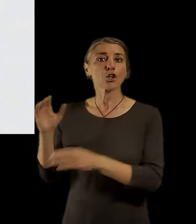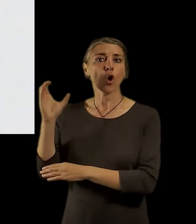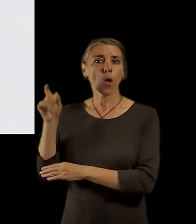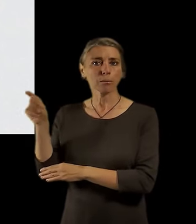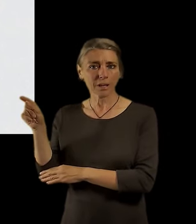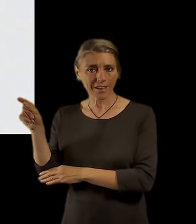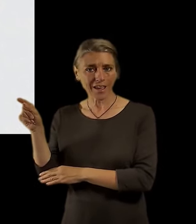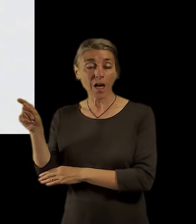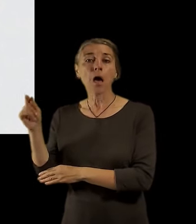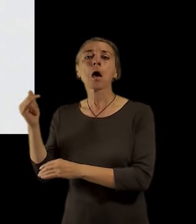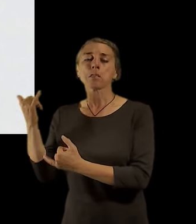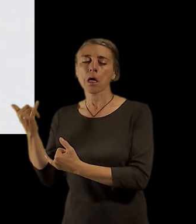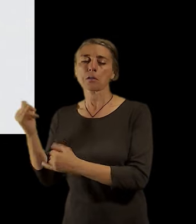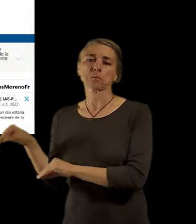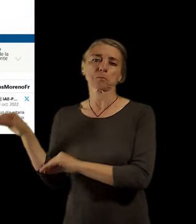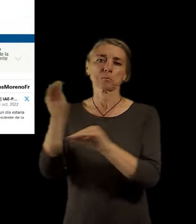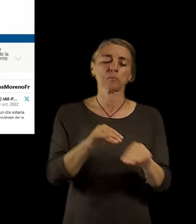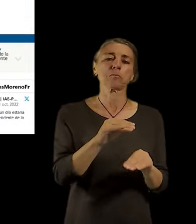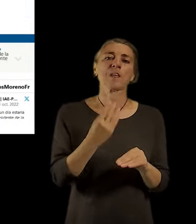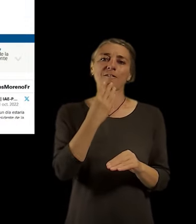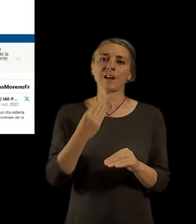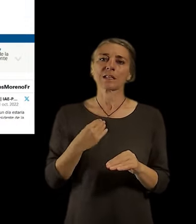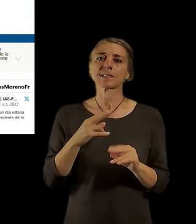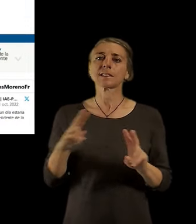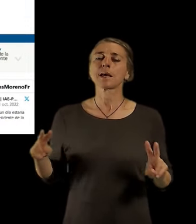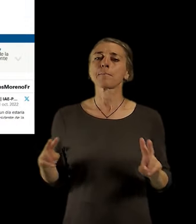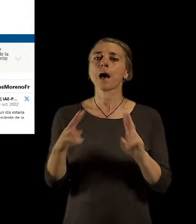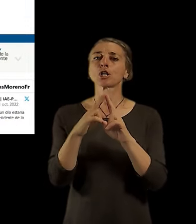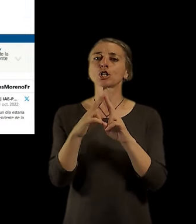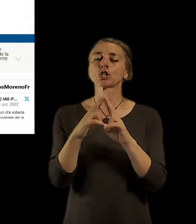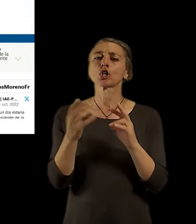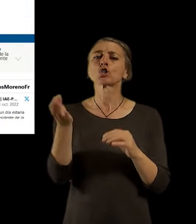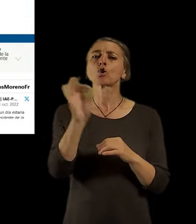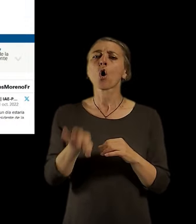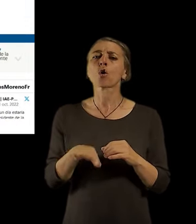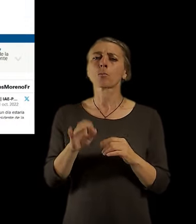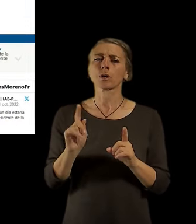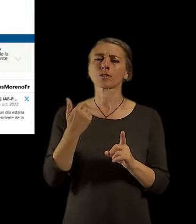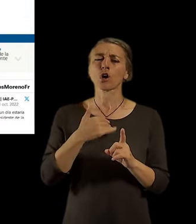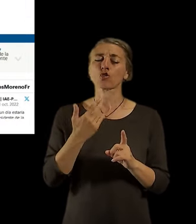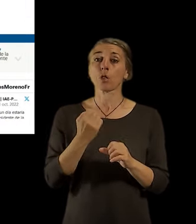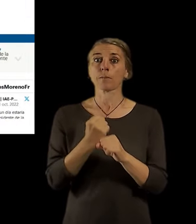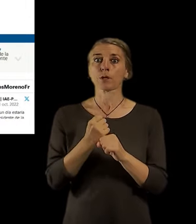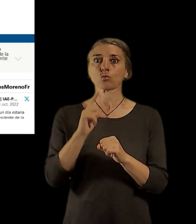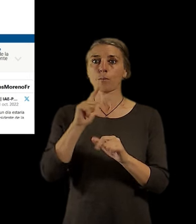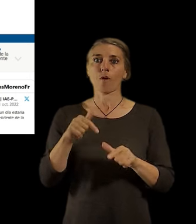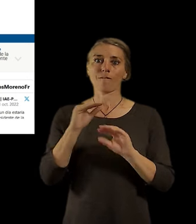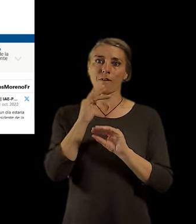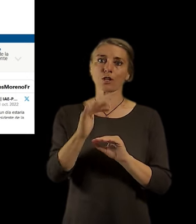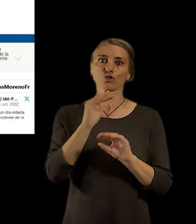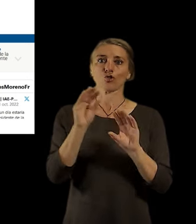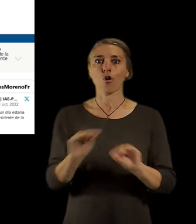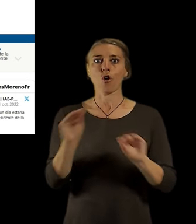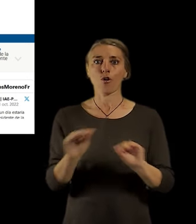pracuje jako profesor na pařížské Sorboně právě. Jak se to všechno stalo, že teďka to 15-minutové město je takové téma?